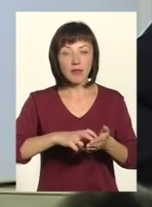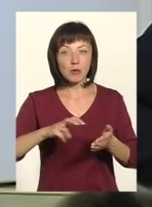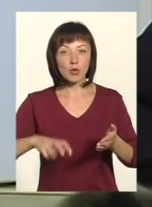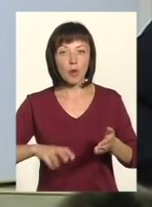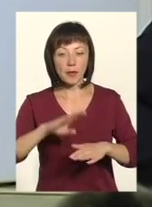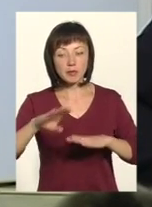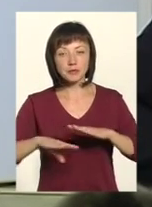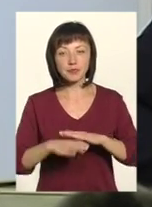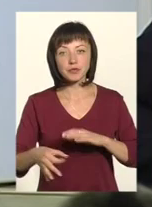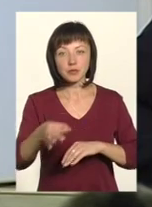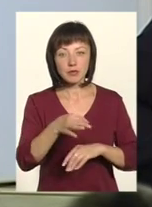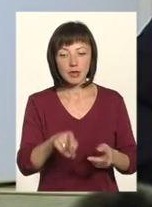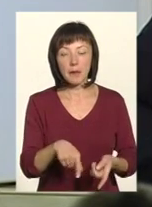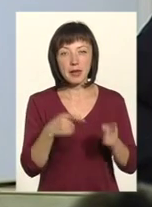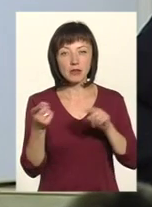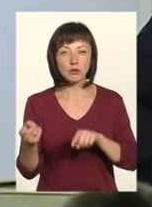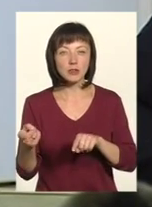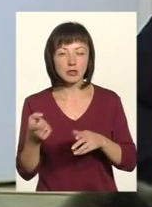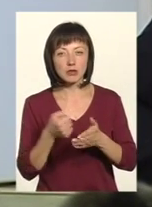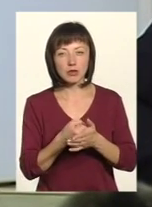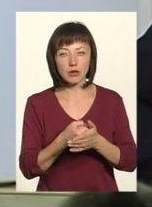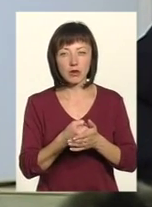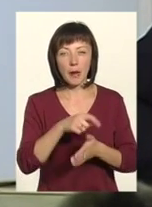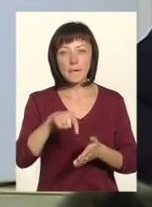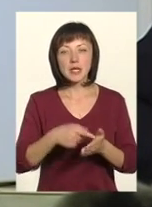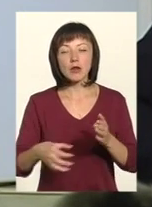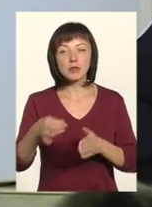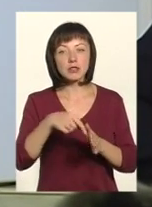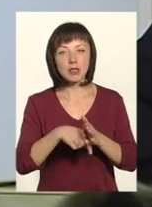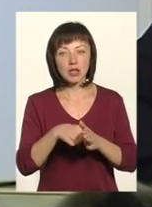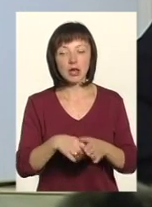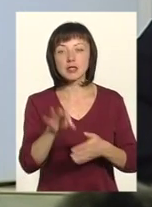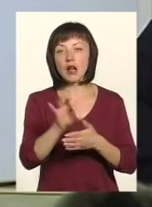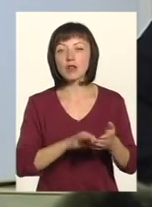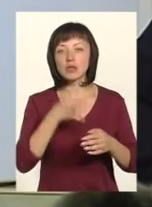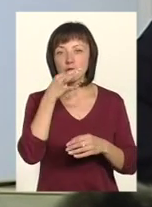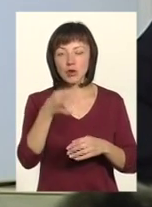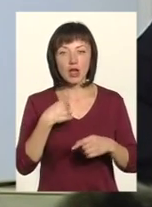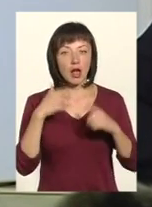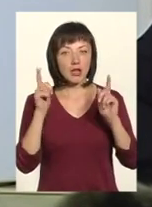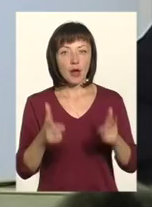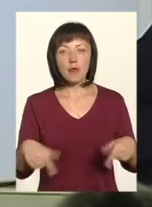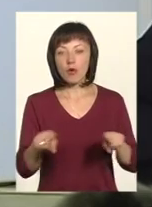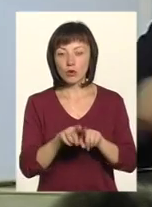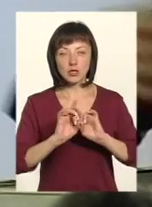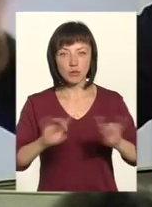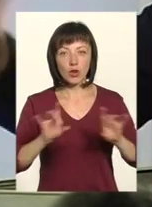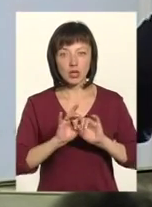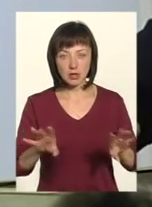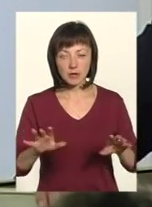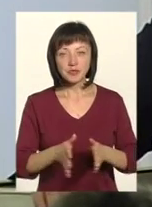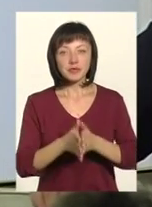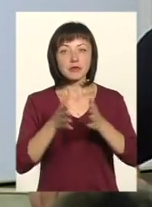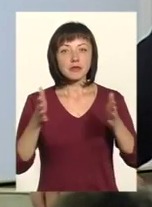до юрисдикції області і переходить до юрисдикції міста обласного значення. Я одразу скажу, що я не погоджуюсь з такою трактовкою. В